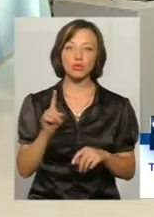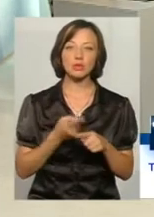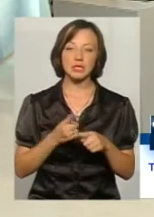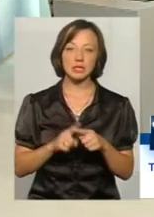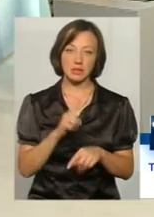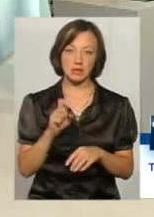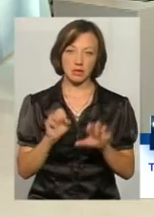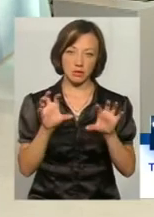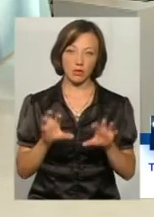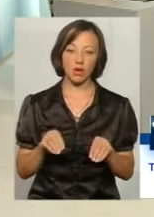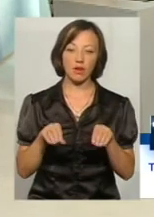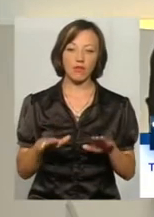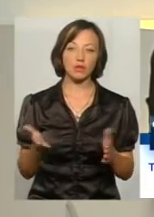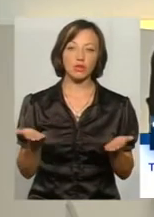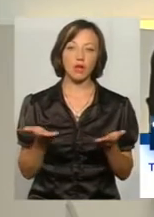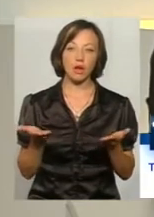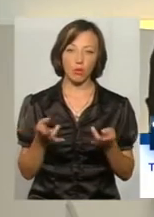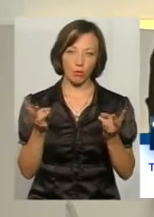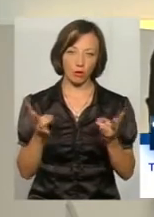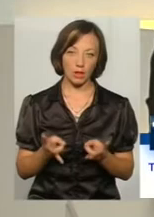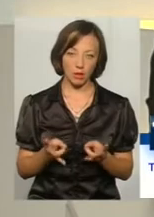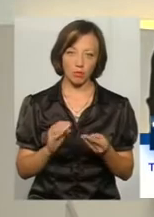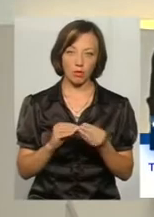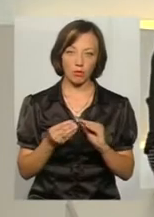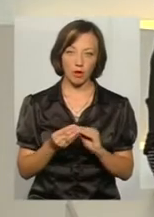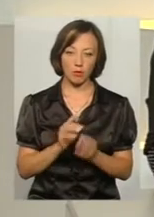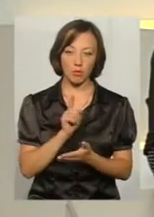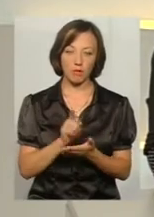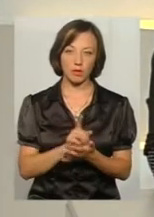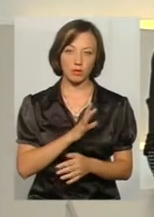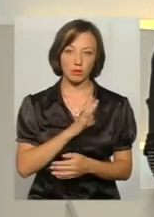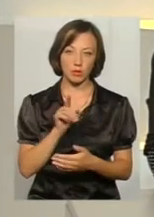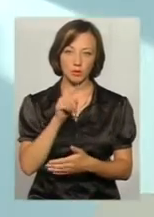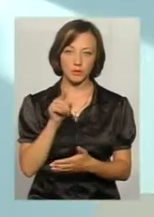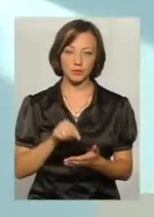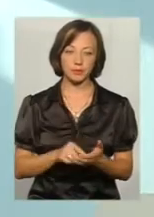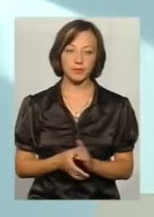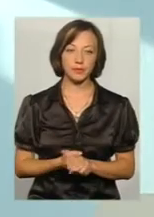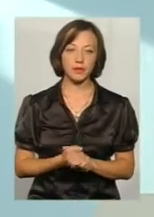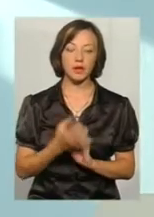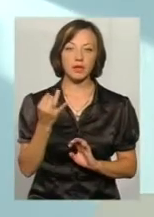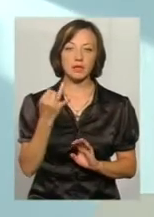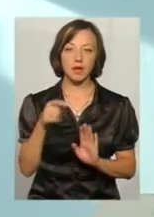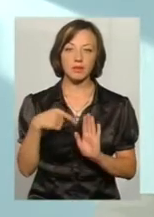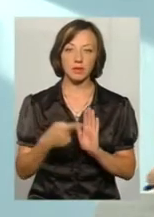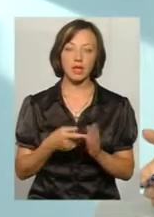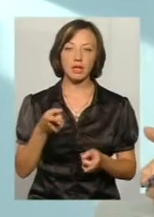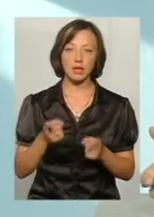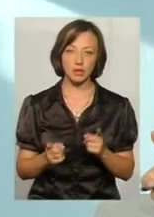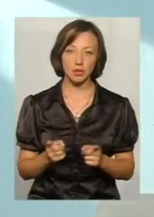для вирішення яких потреб, проблем він покличений? Дякую. Цікаве запитання. Дійсно,